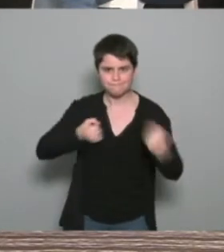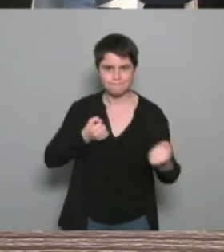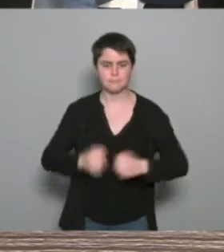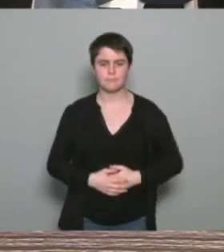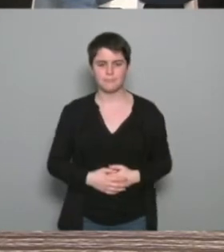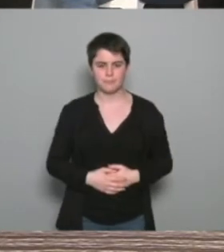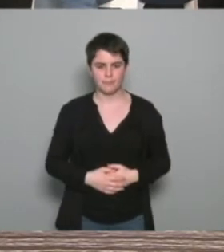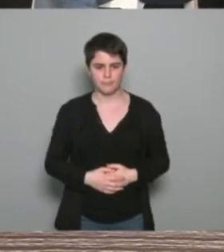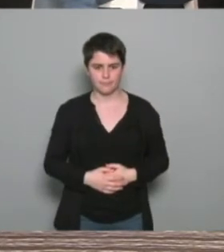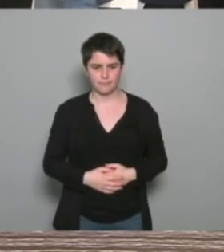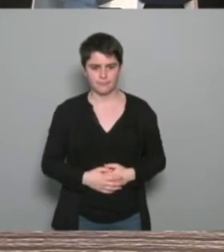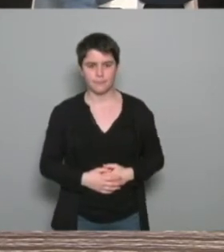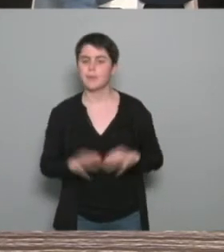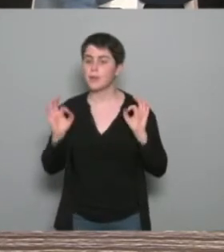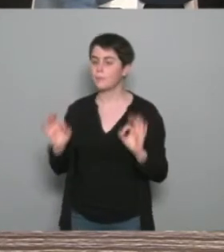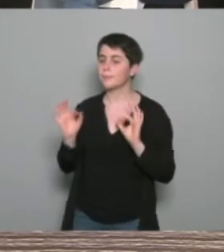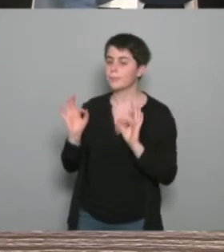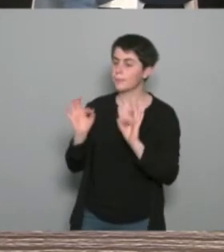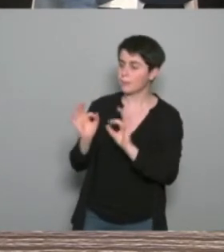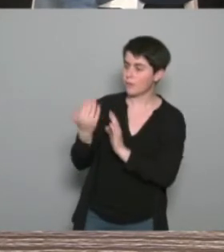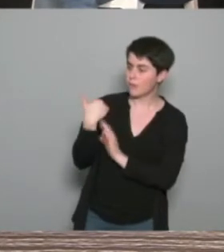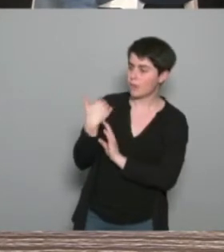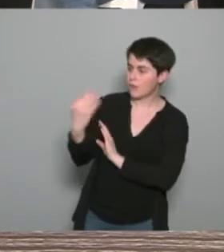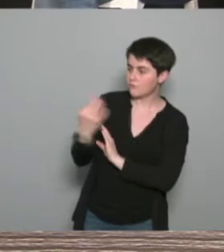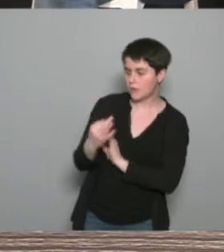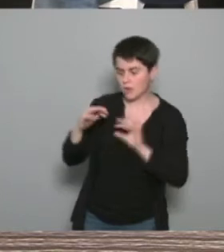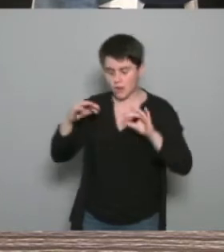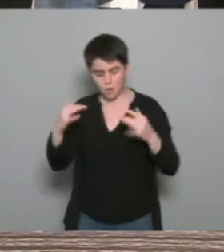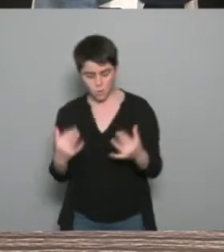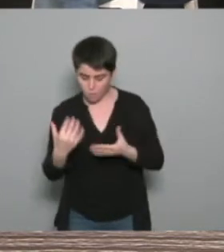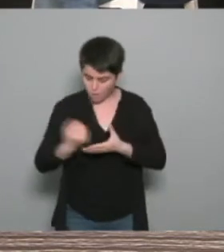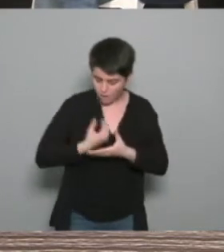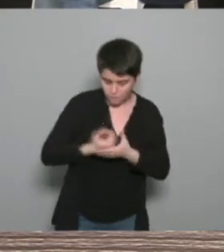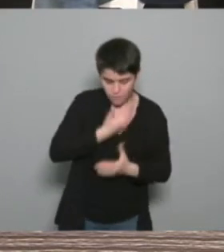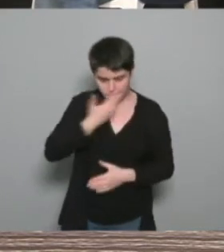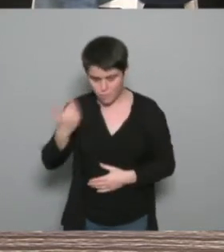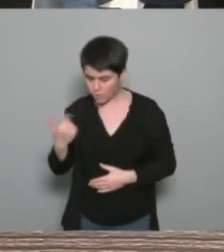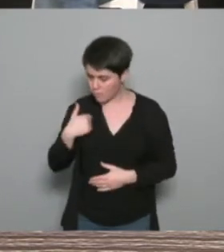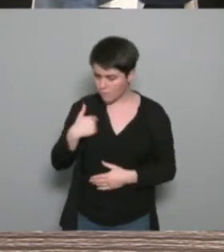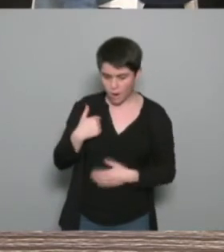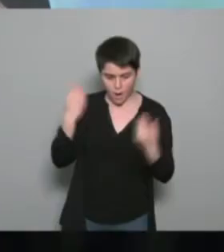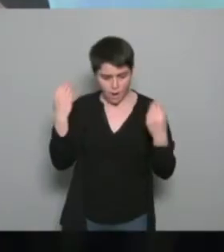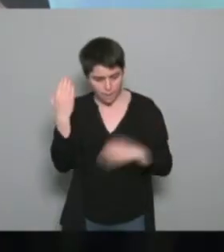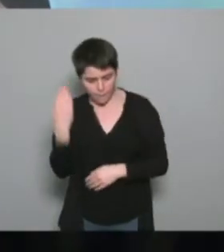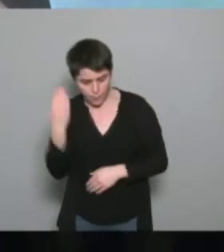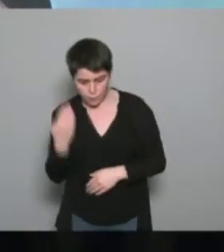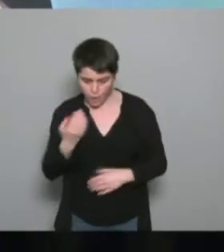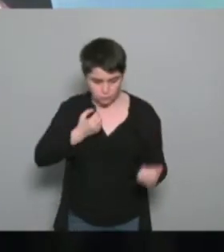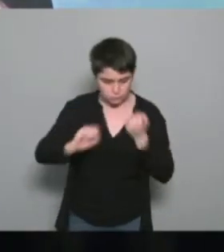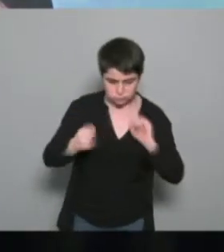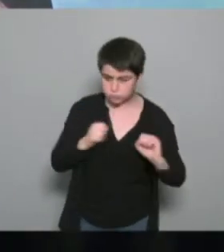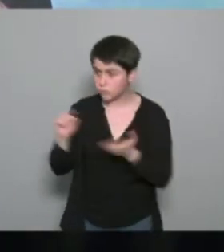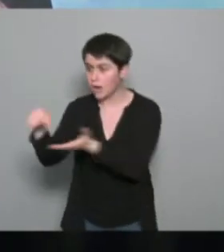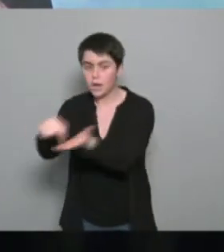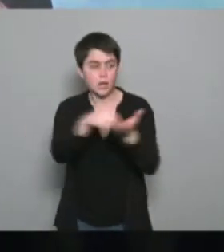Juste pour rebondir sur ce que vous disiez sur comment mieux s'informer mieux savoir où pratiquer je crois que selon moi c'est aussi tout l